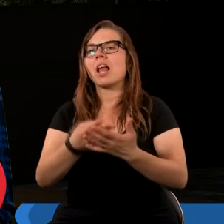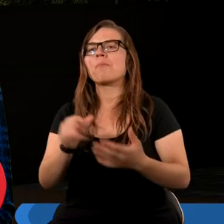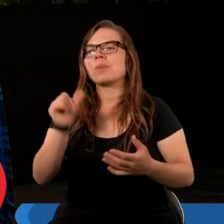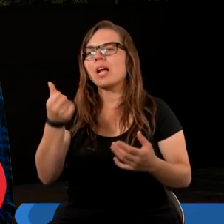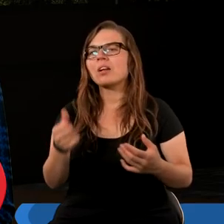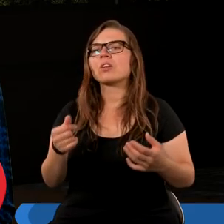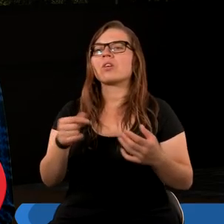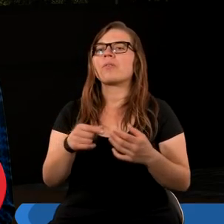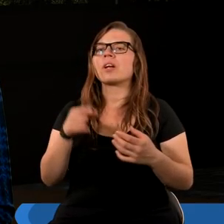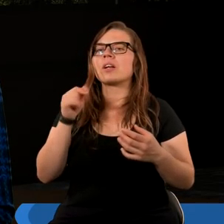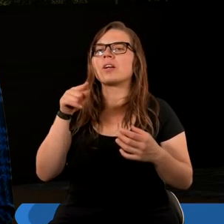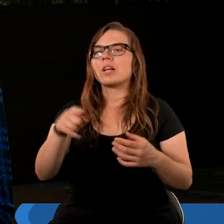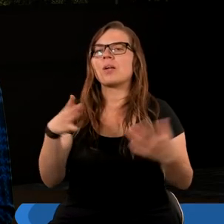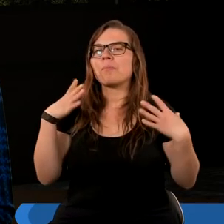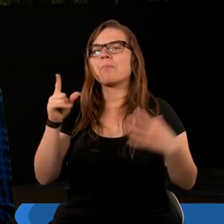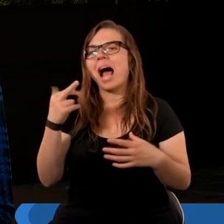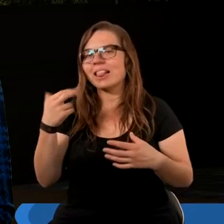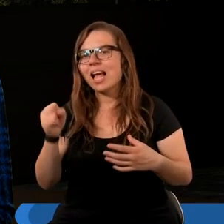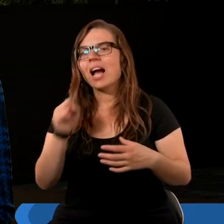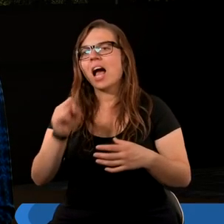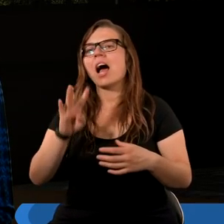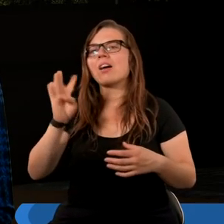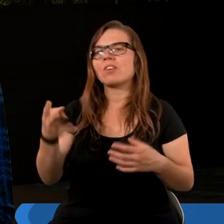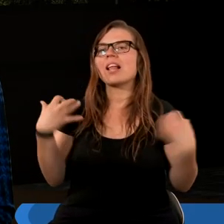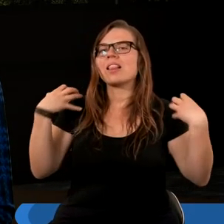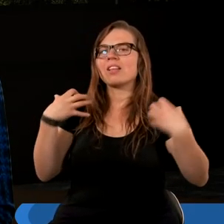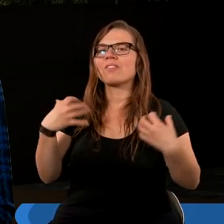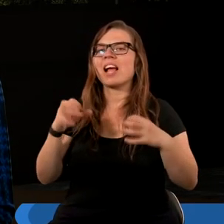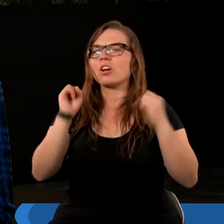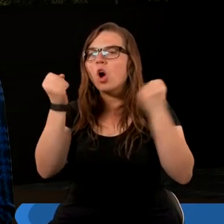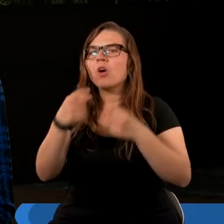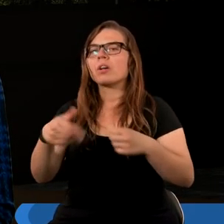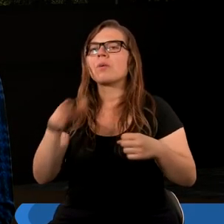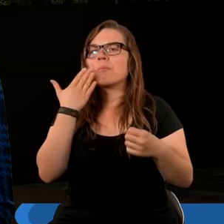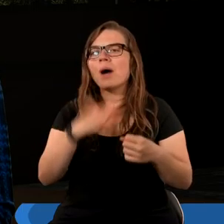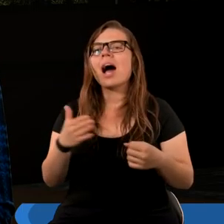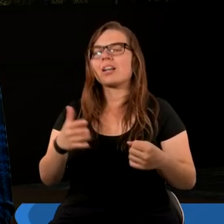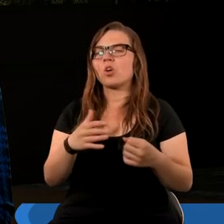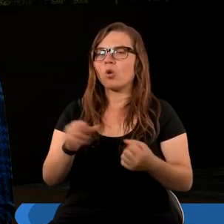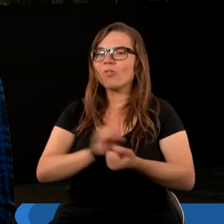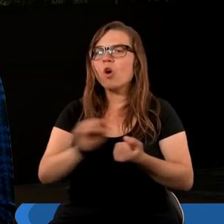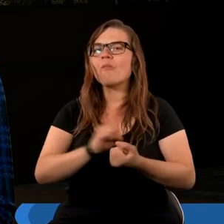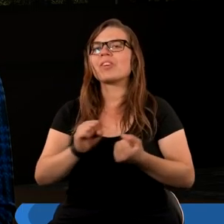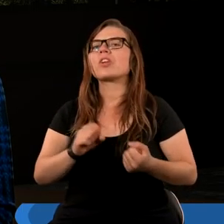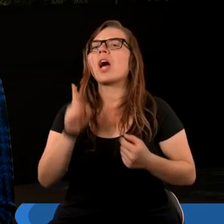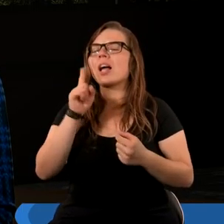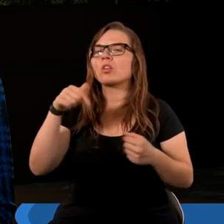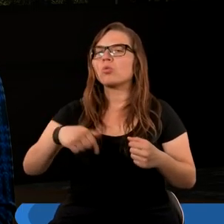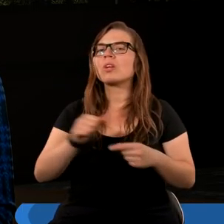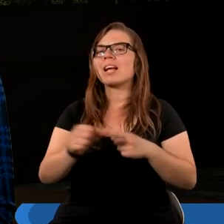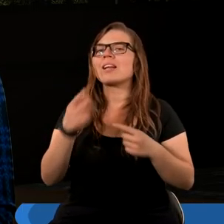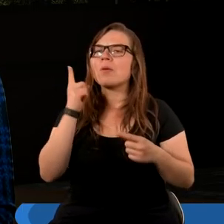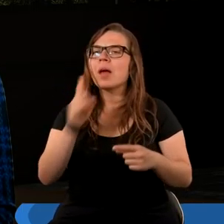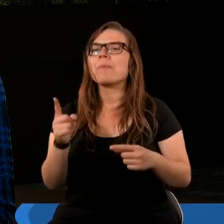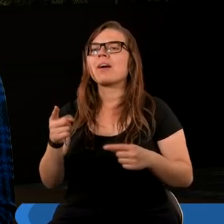pierwszy, potem był niedźwiedź, potem była pantera, a potem to czwarte zwierzę, takie najgroźniejsze, najbardziej tajemnicze. I tutaj tak